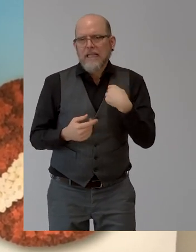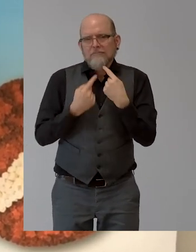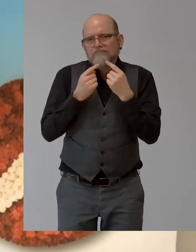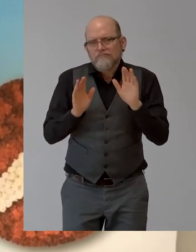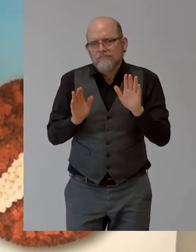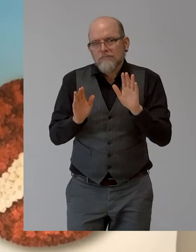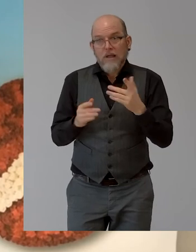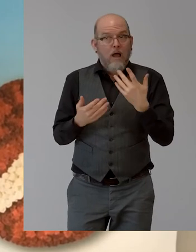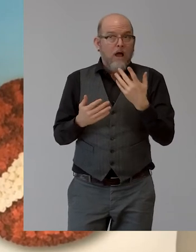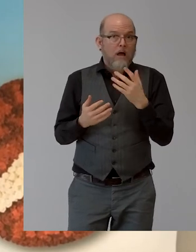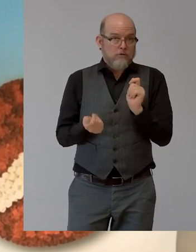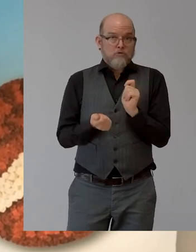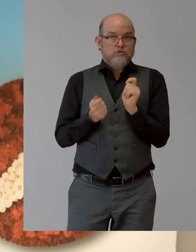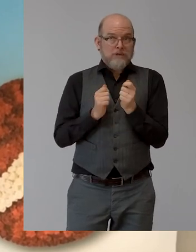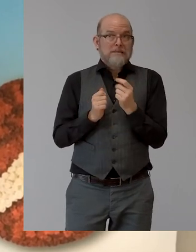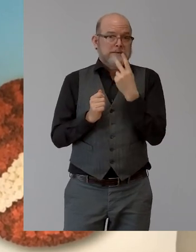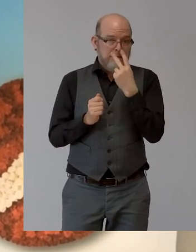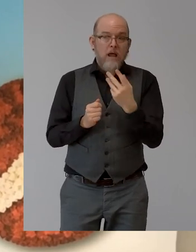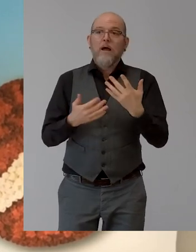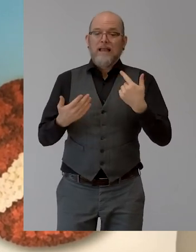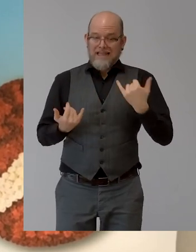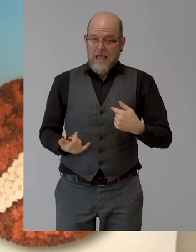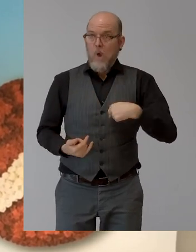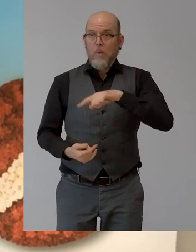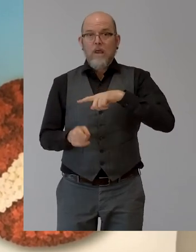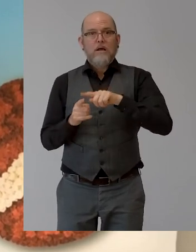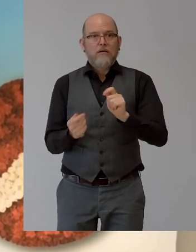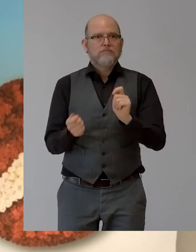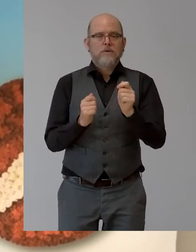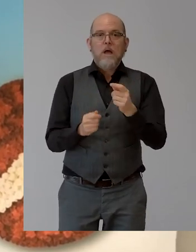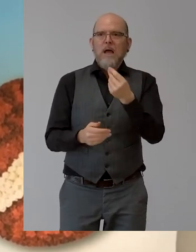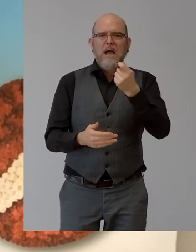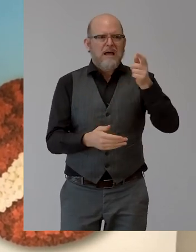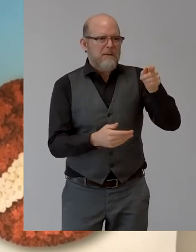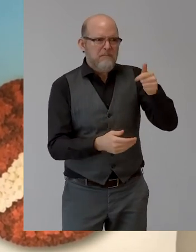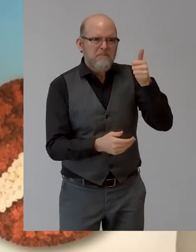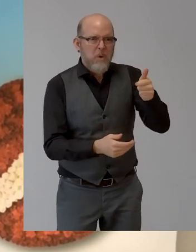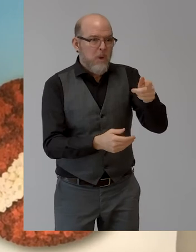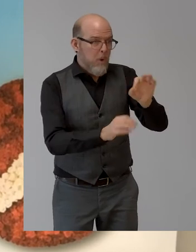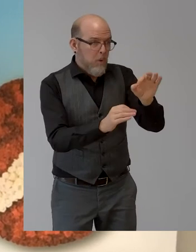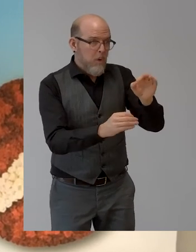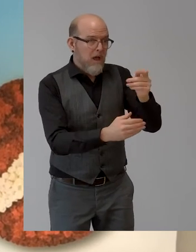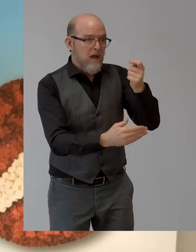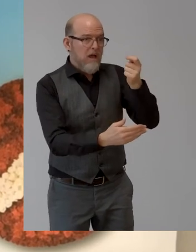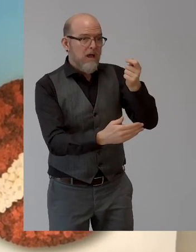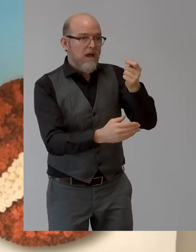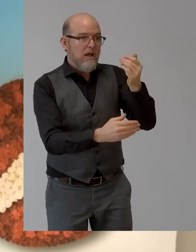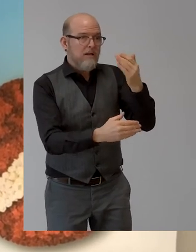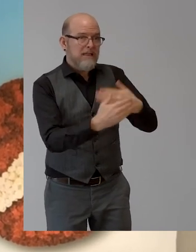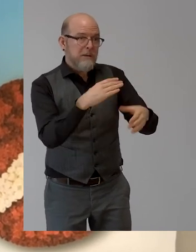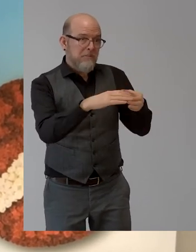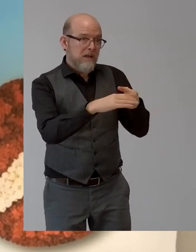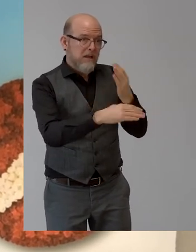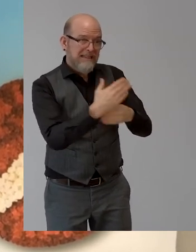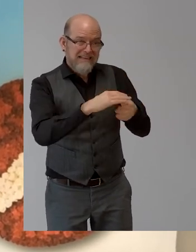perspective, again, it's not fines. It is certainly the knowledge about the matter. There are many